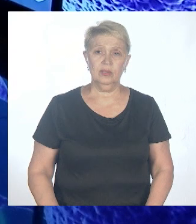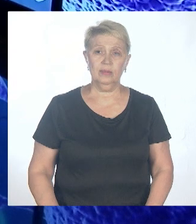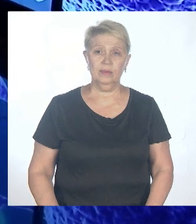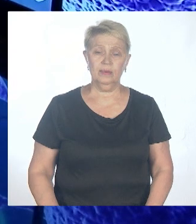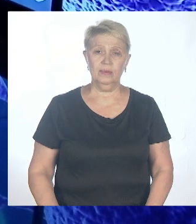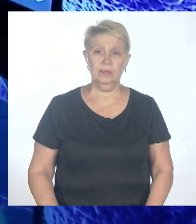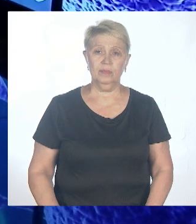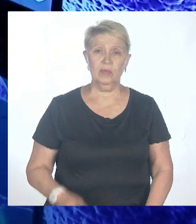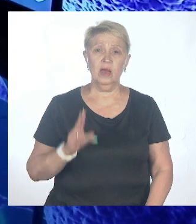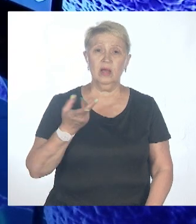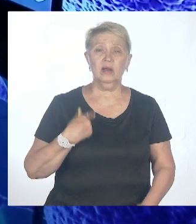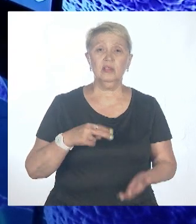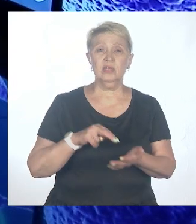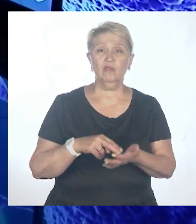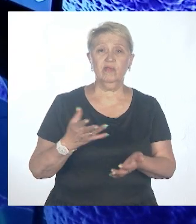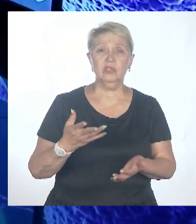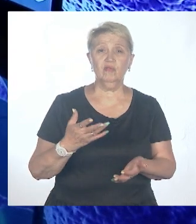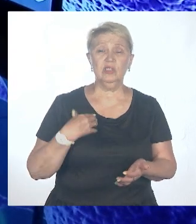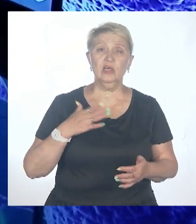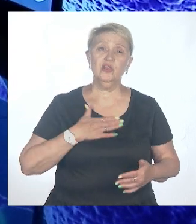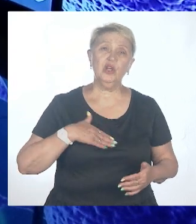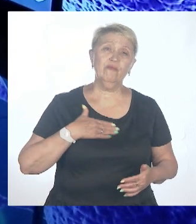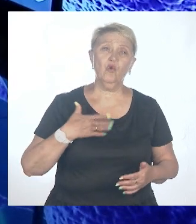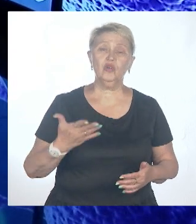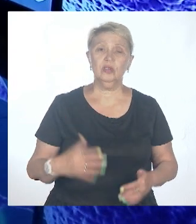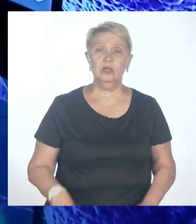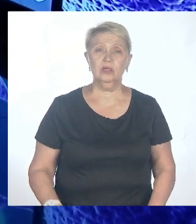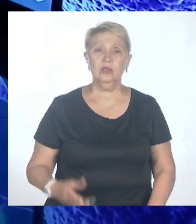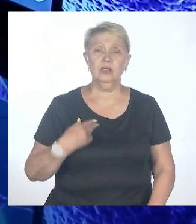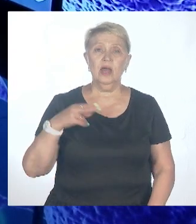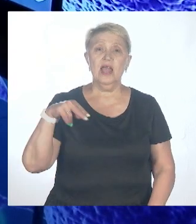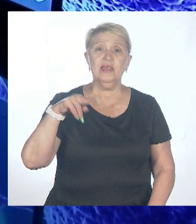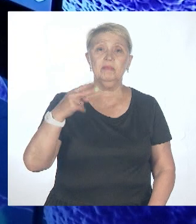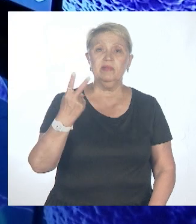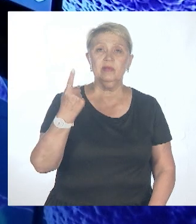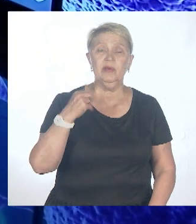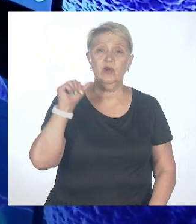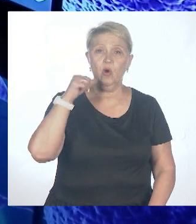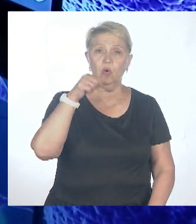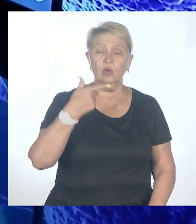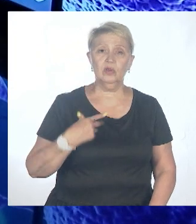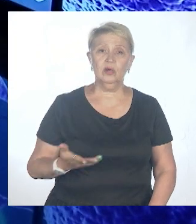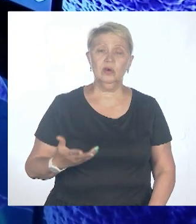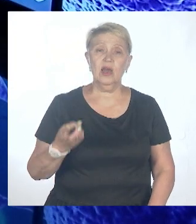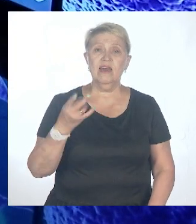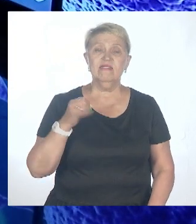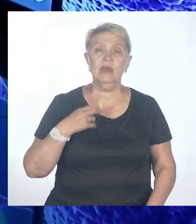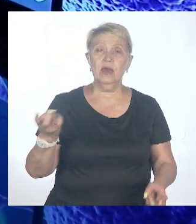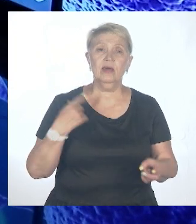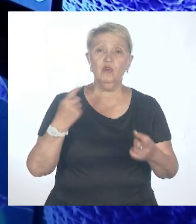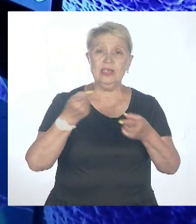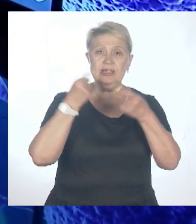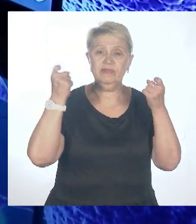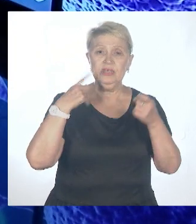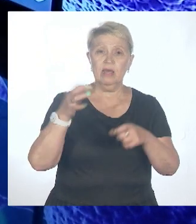но как-то становится тревожно и не по себе. Это вот декабрь, декабрь 21-го года, просто три. Неизвестная болезнь появилась в Африке, умерли